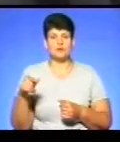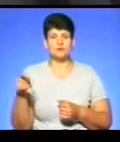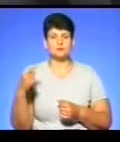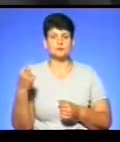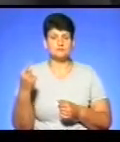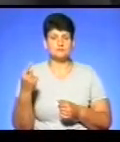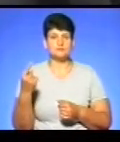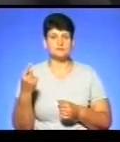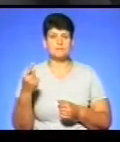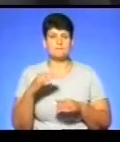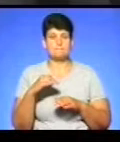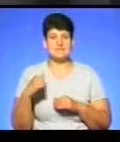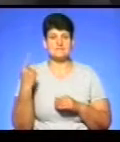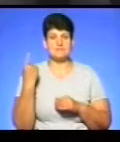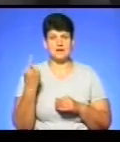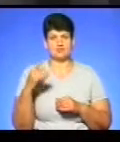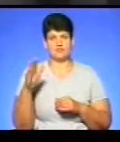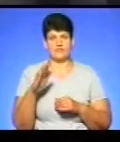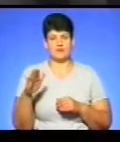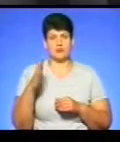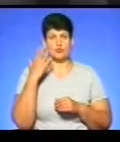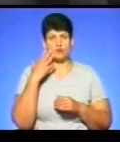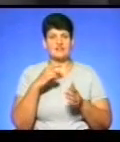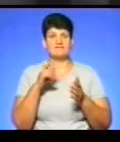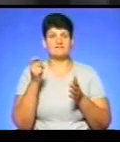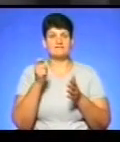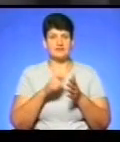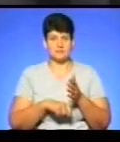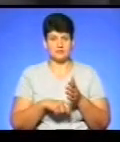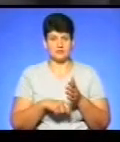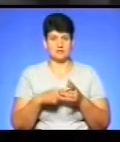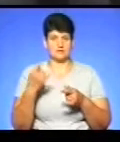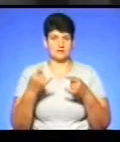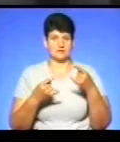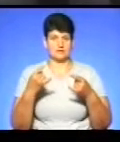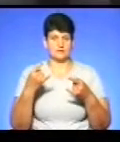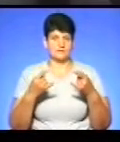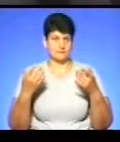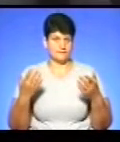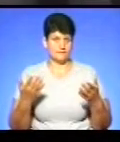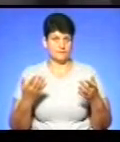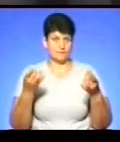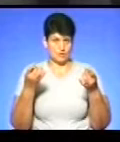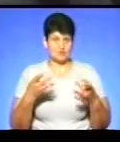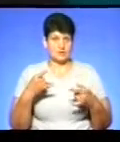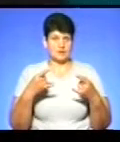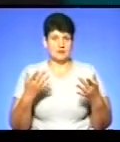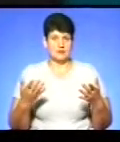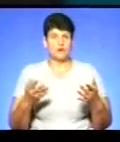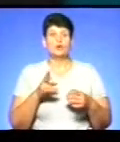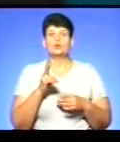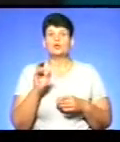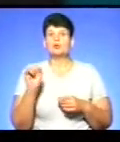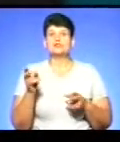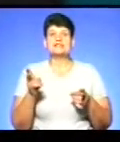після першого вересня, коли вимкнуть ефірне мовлення, зокрема аналогове мовлення. Хто